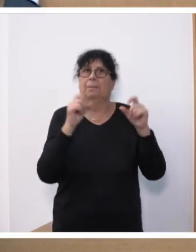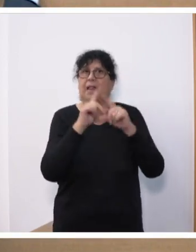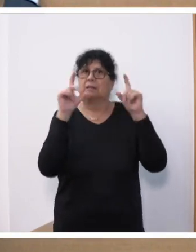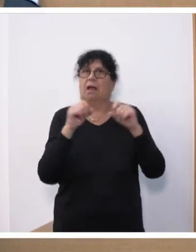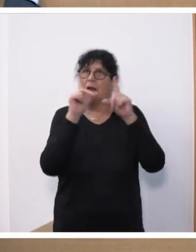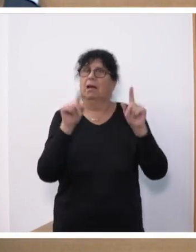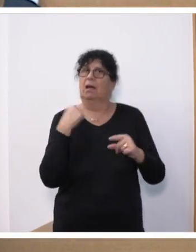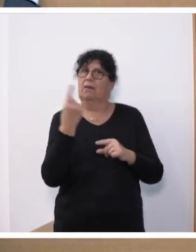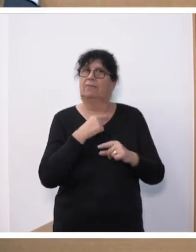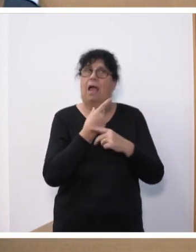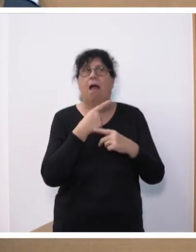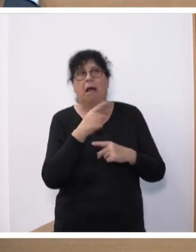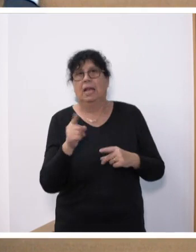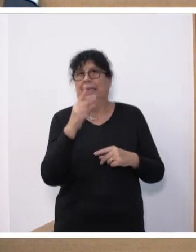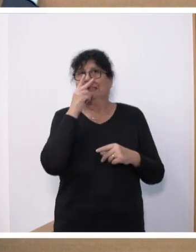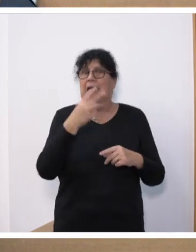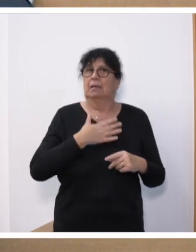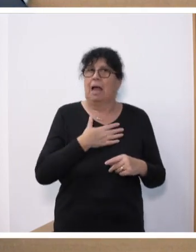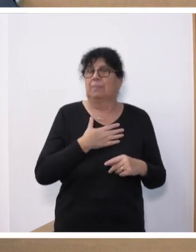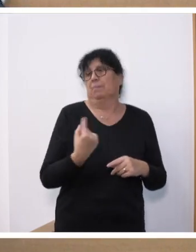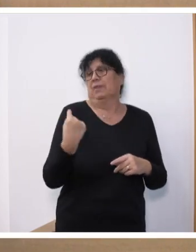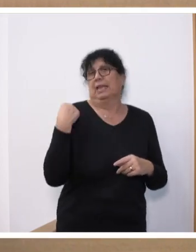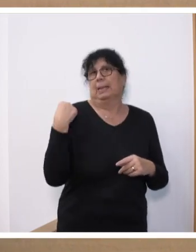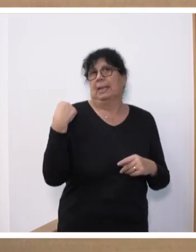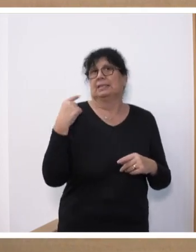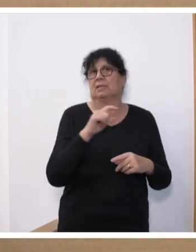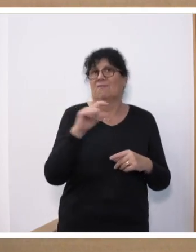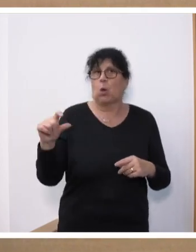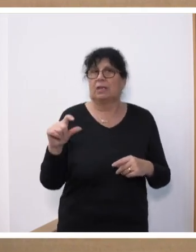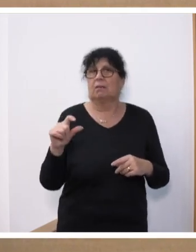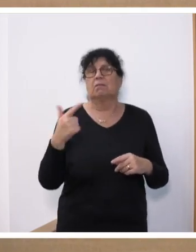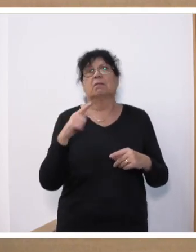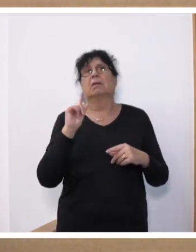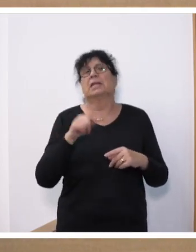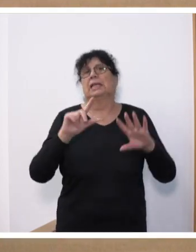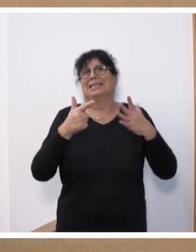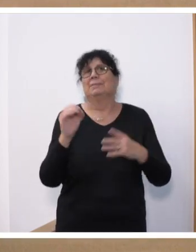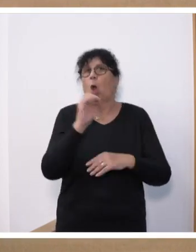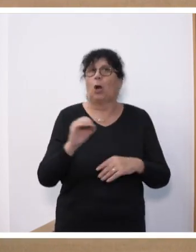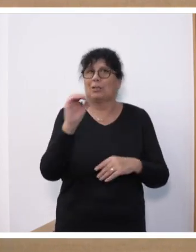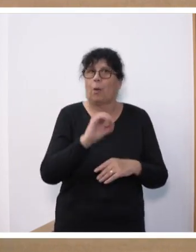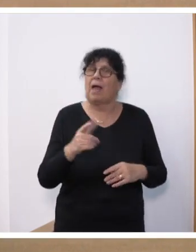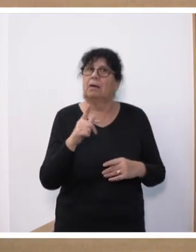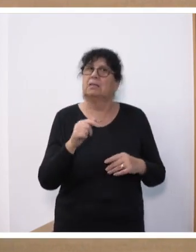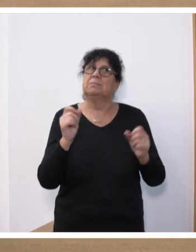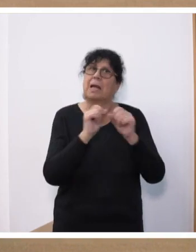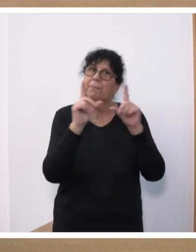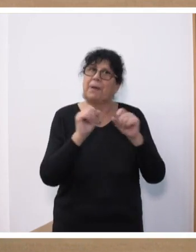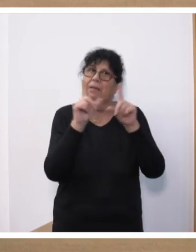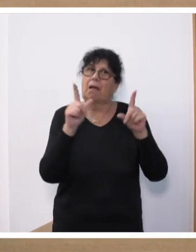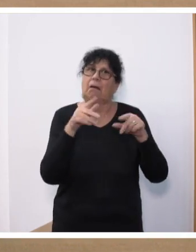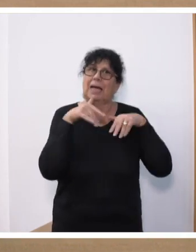vor Augen haben aus den vergangenen Wochen seit dem 7. Oktober, sind die Bilder von